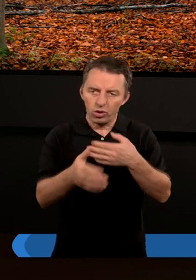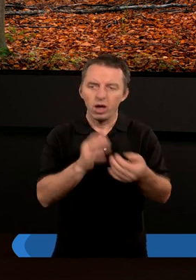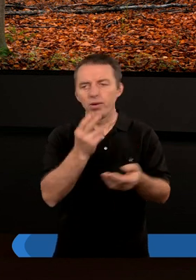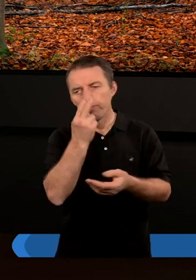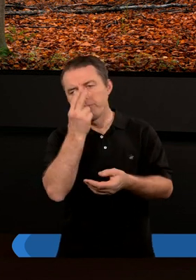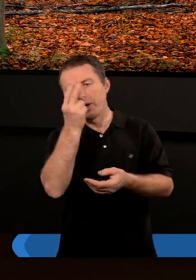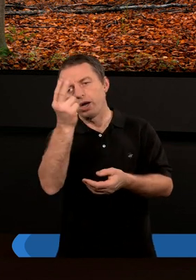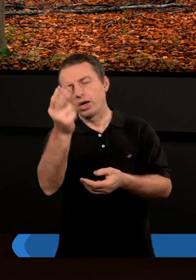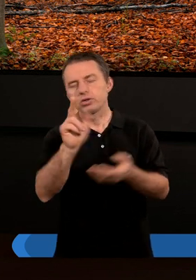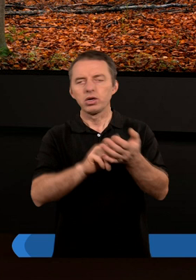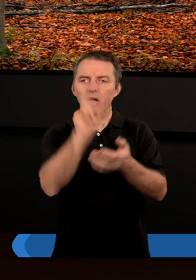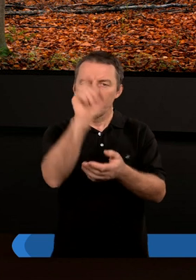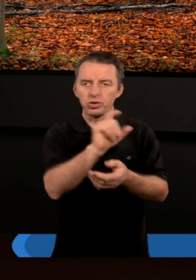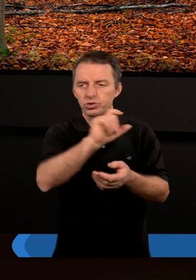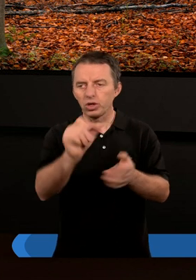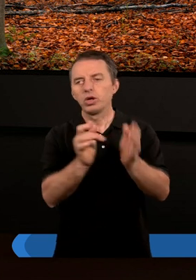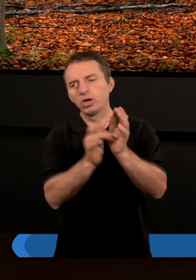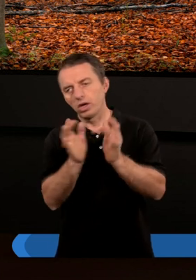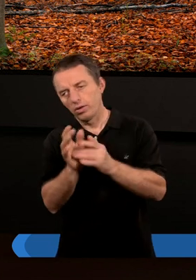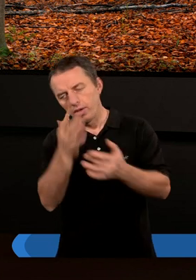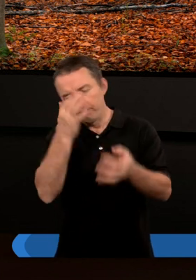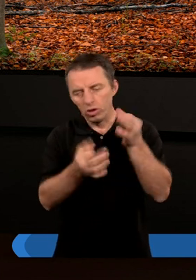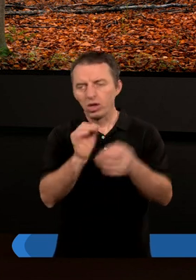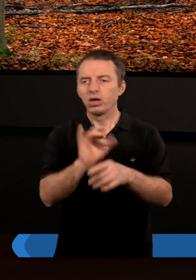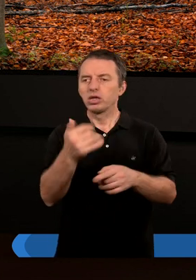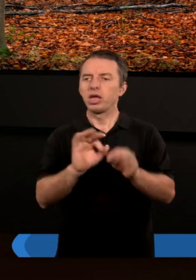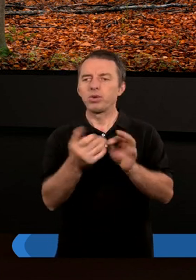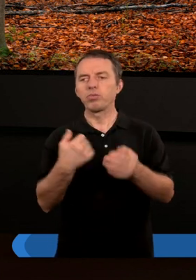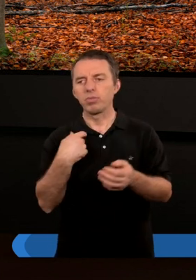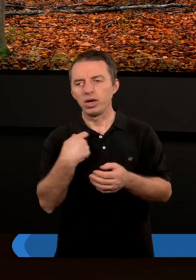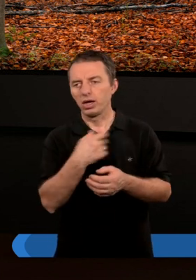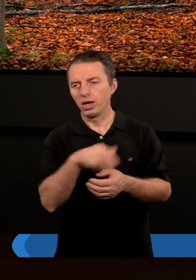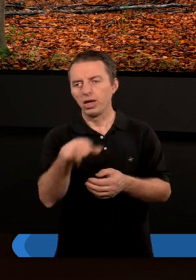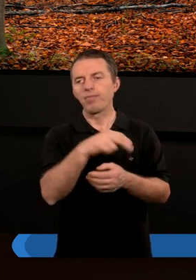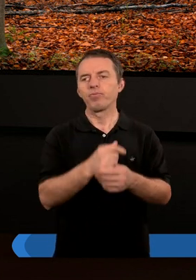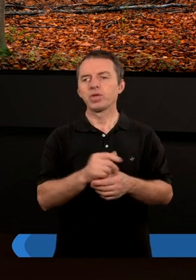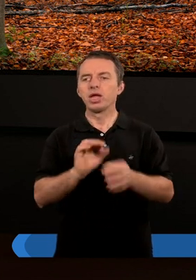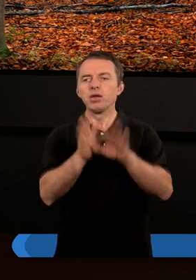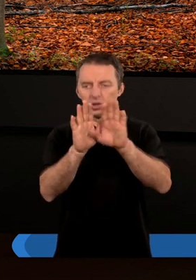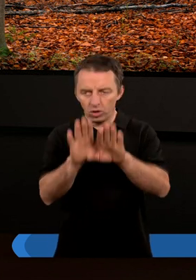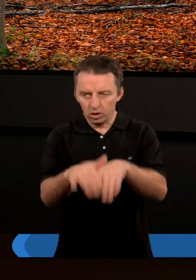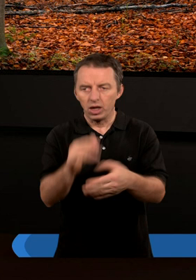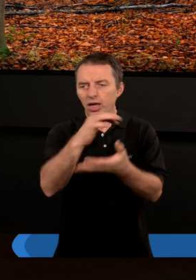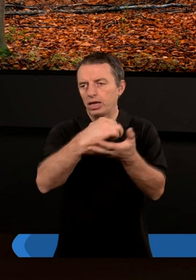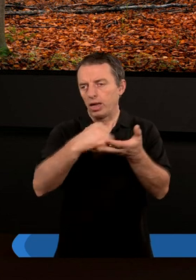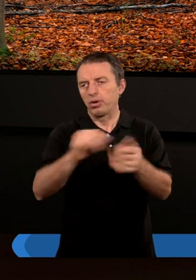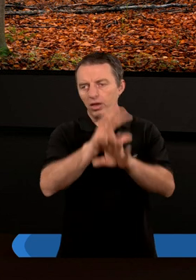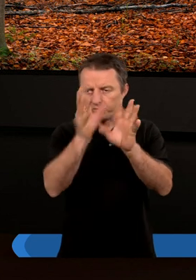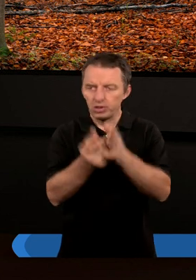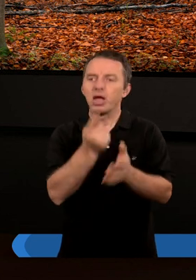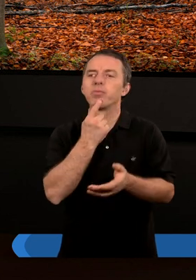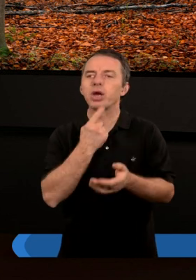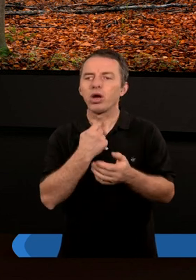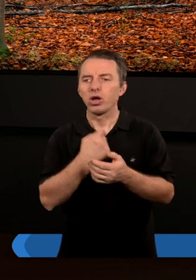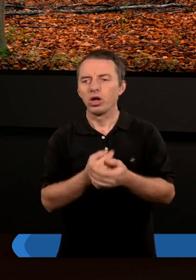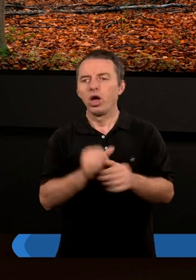ja ciągle patrzę na krzyż Chrystusa. Podejrzewam, że gdybyśmy, gdyby nam zostały zabrane te wszystkie